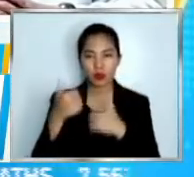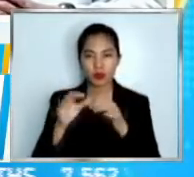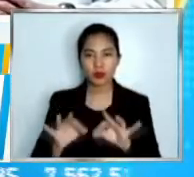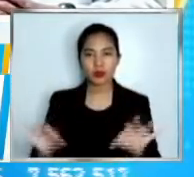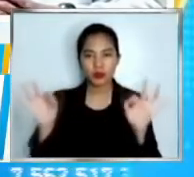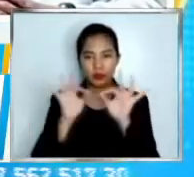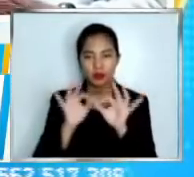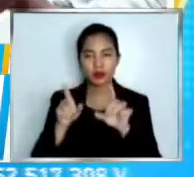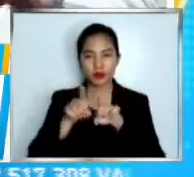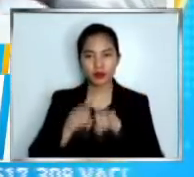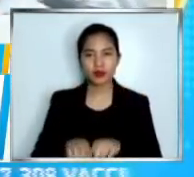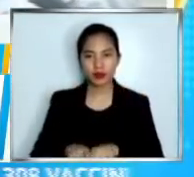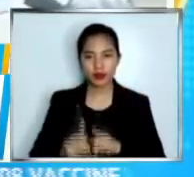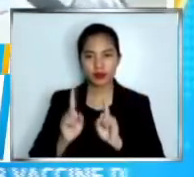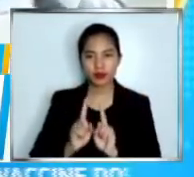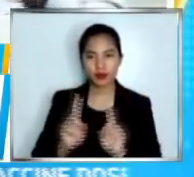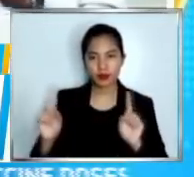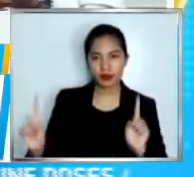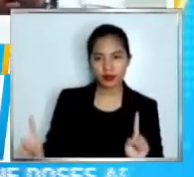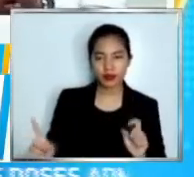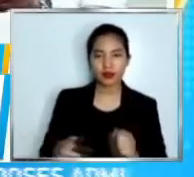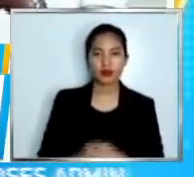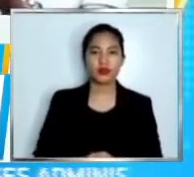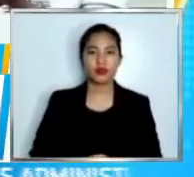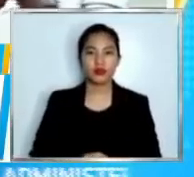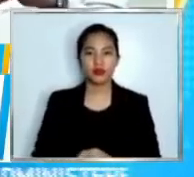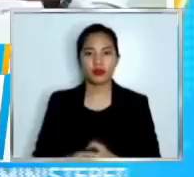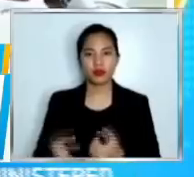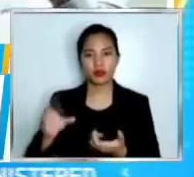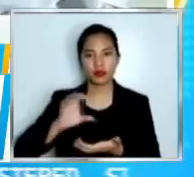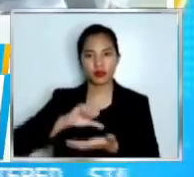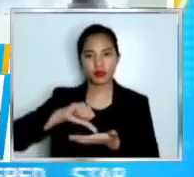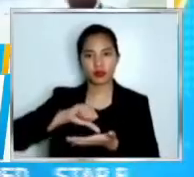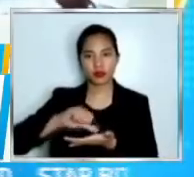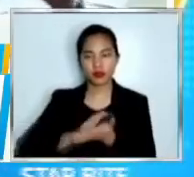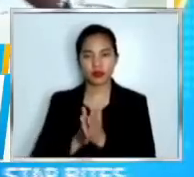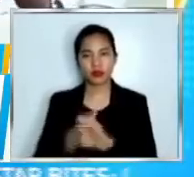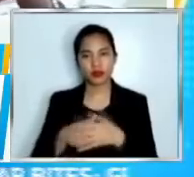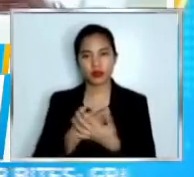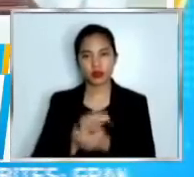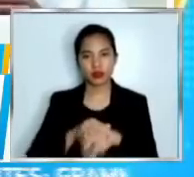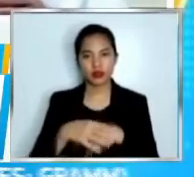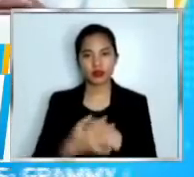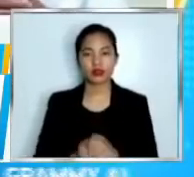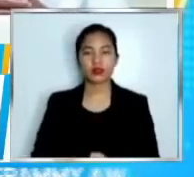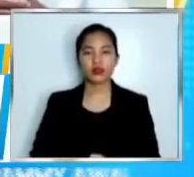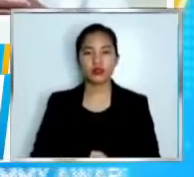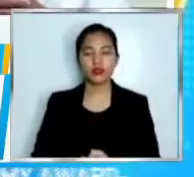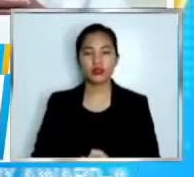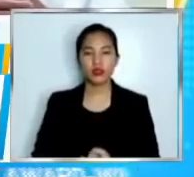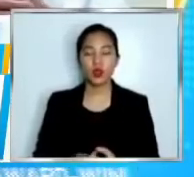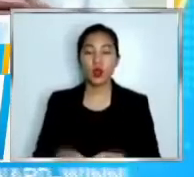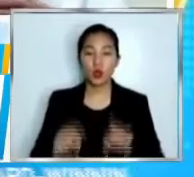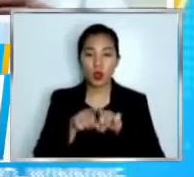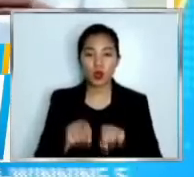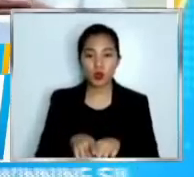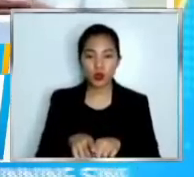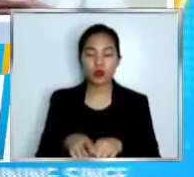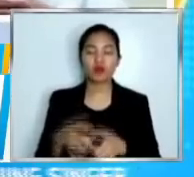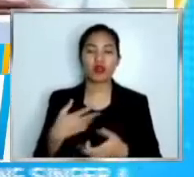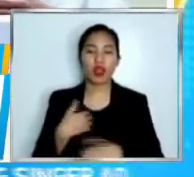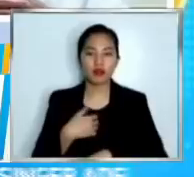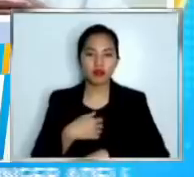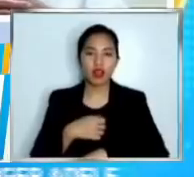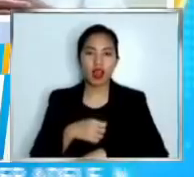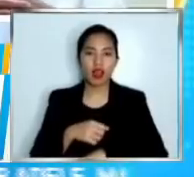yung paggamit ng sanitizers at cut etiquette at sundin ang mga ilan pang public